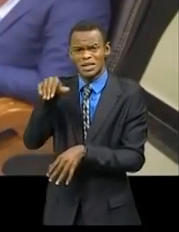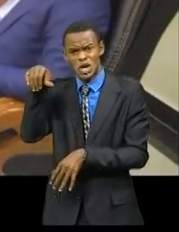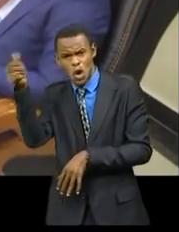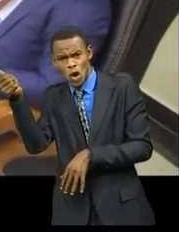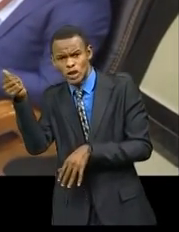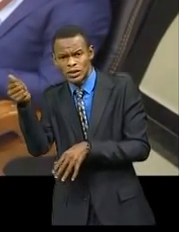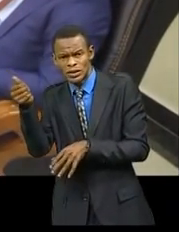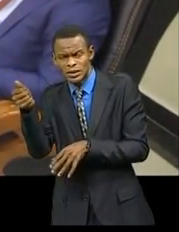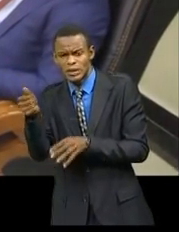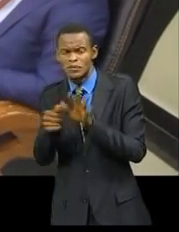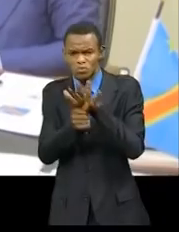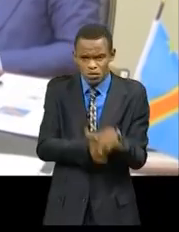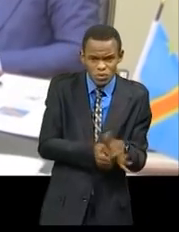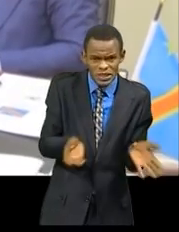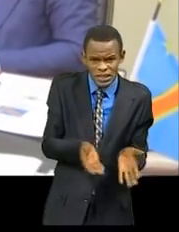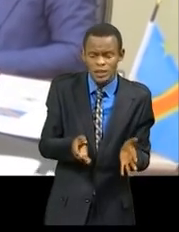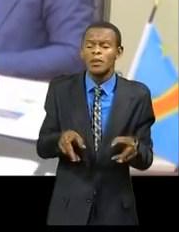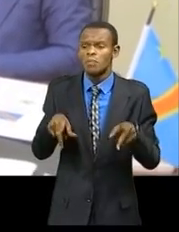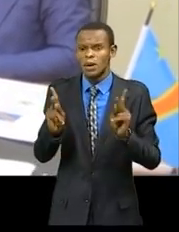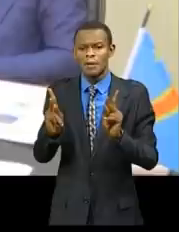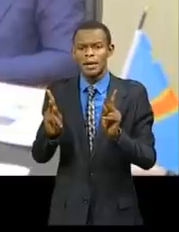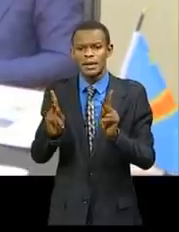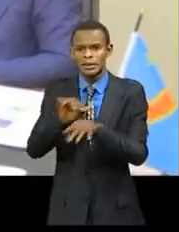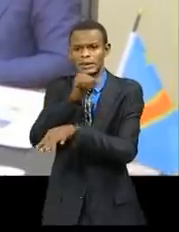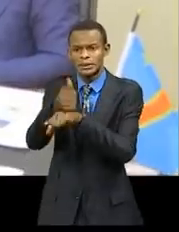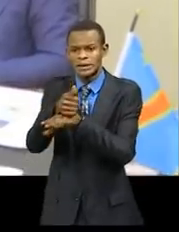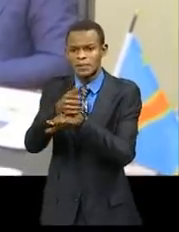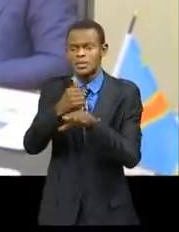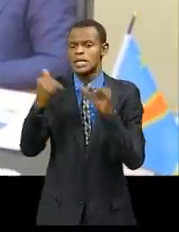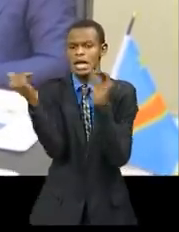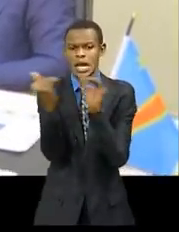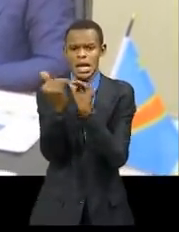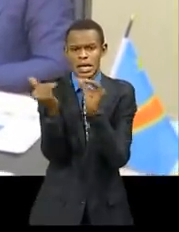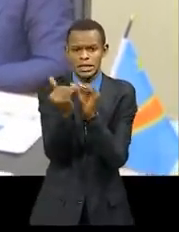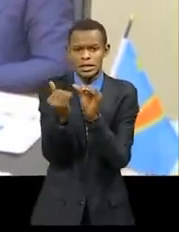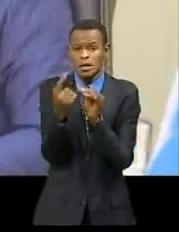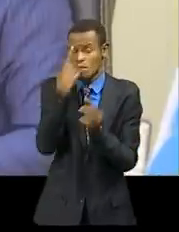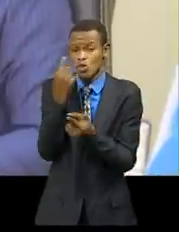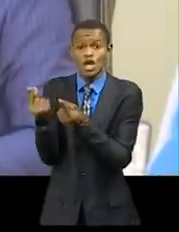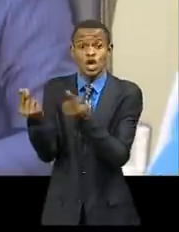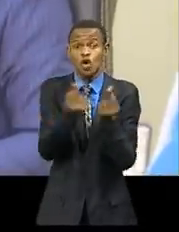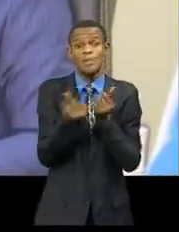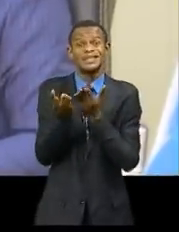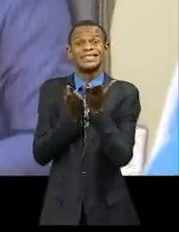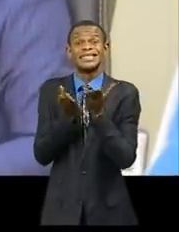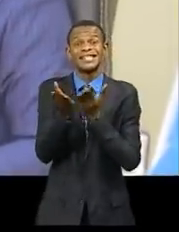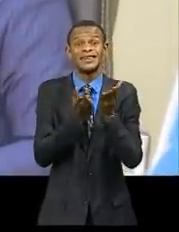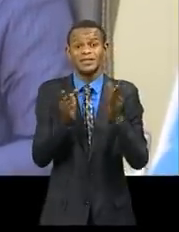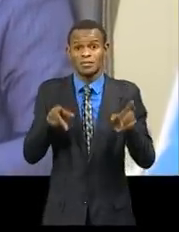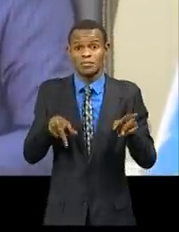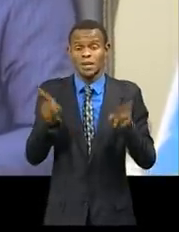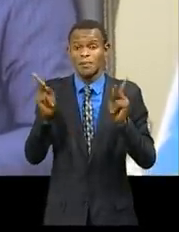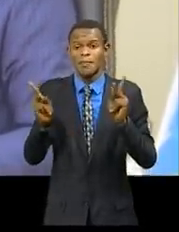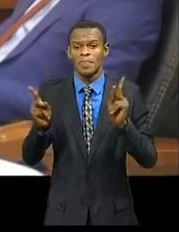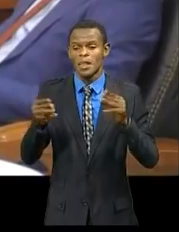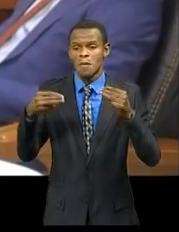en place un cadre commercial libéral pour le commerce des services, le but autant de créer un marché unique